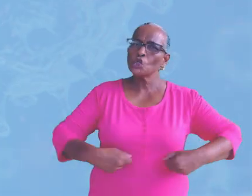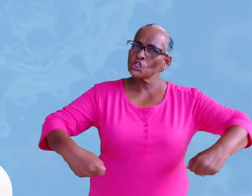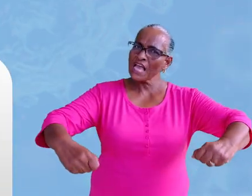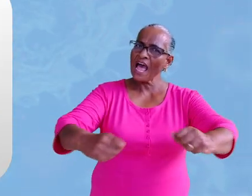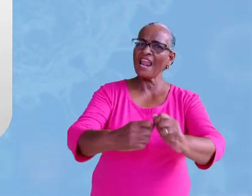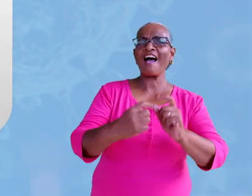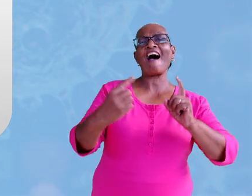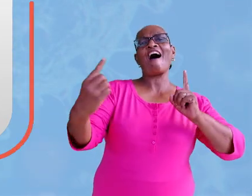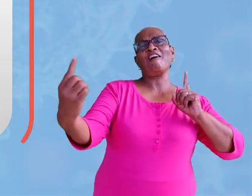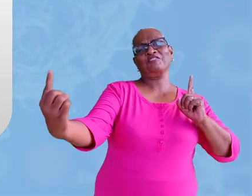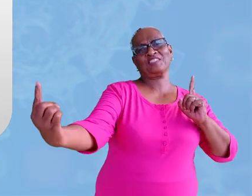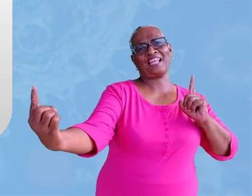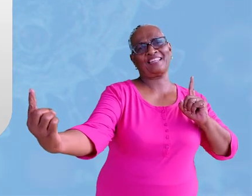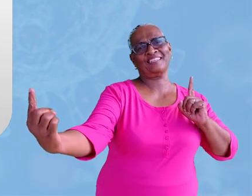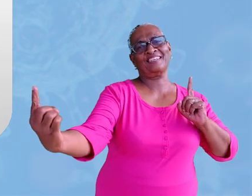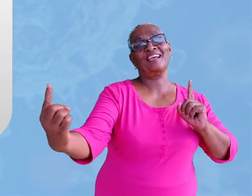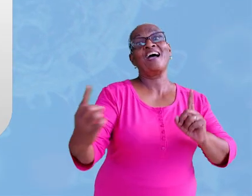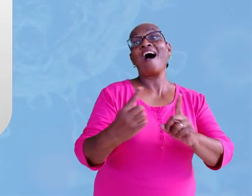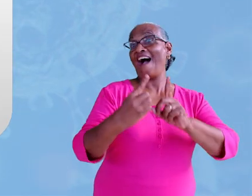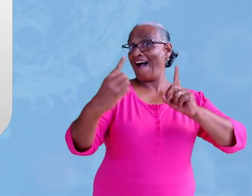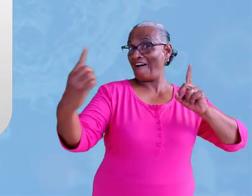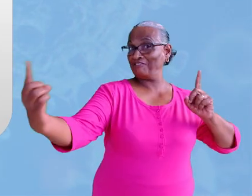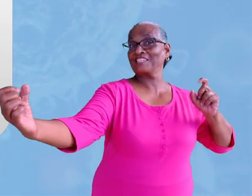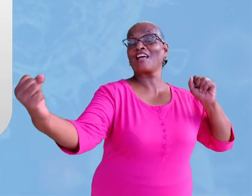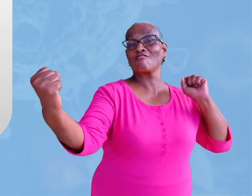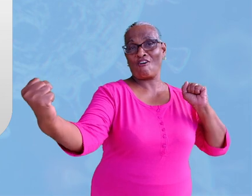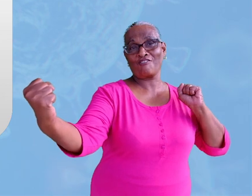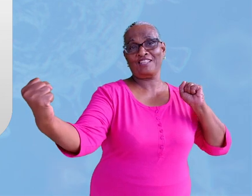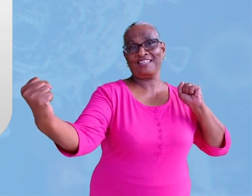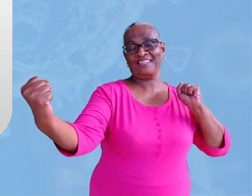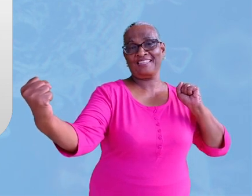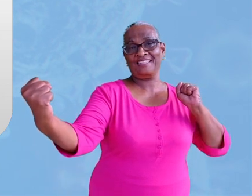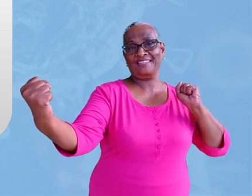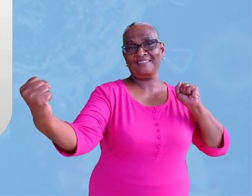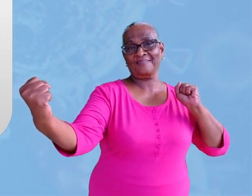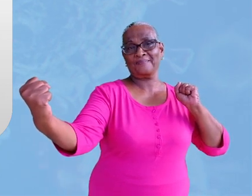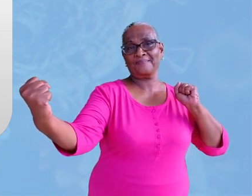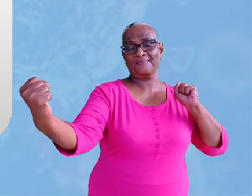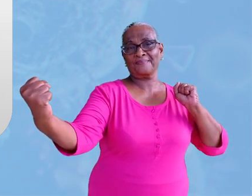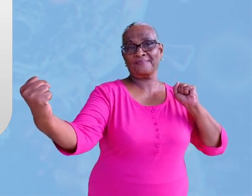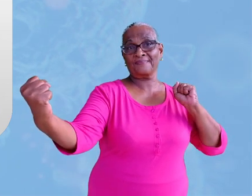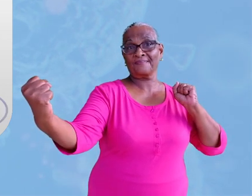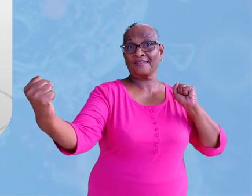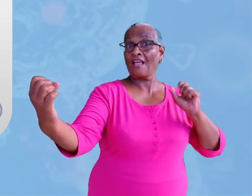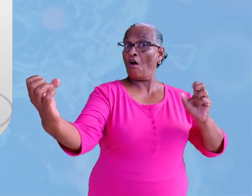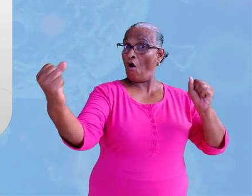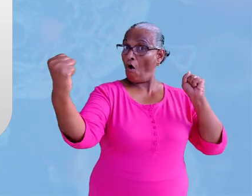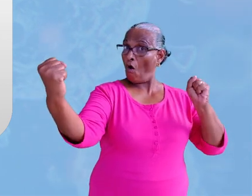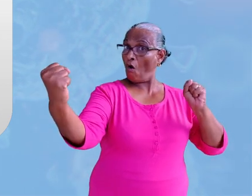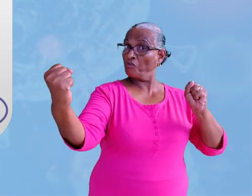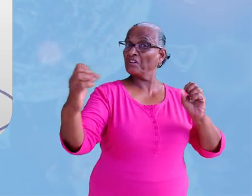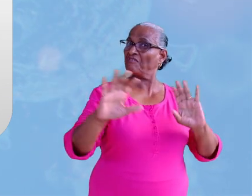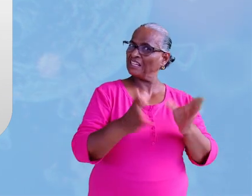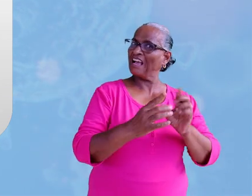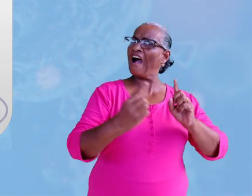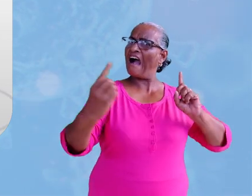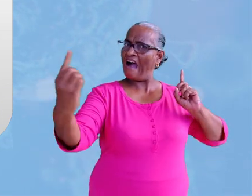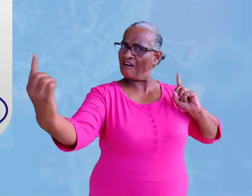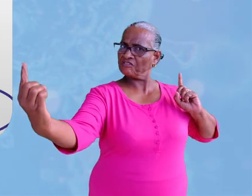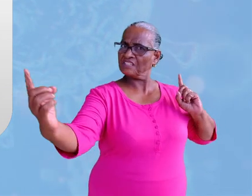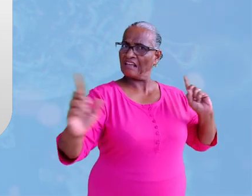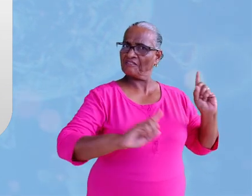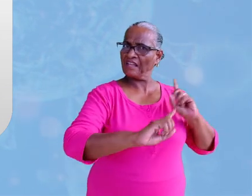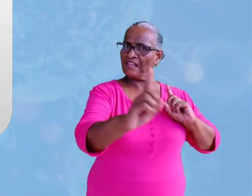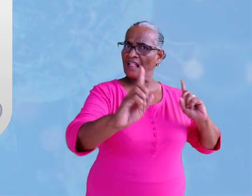Social distancing Afstand bewaren Het houden van een bepaalde